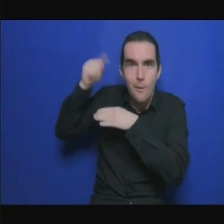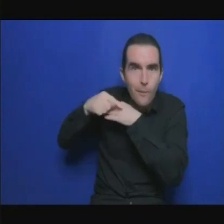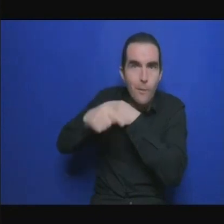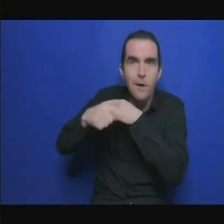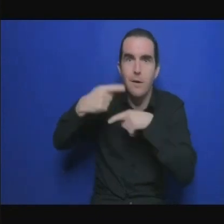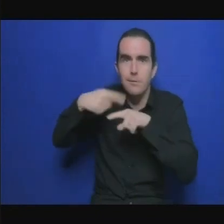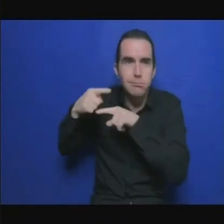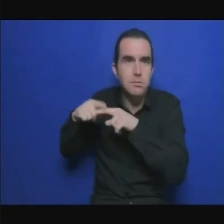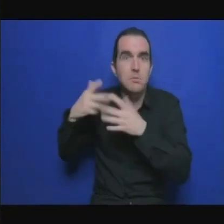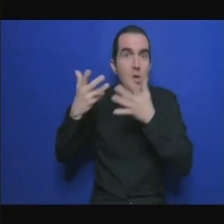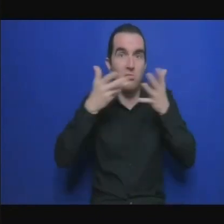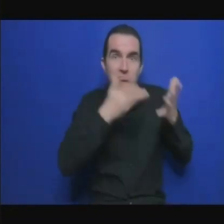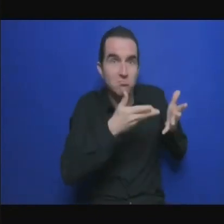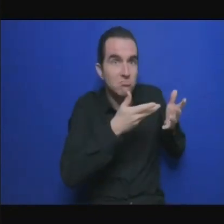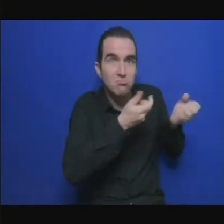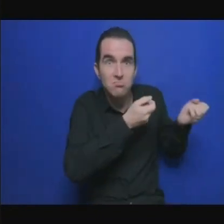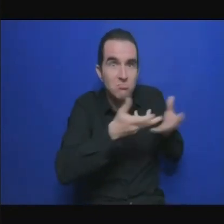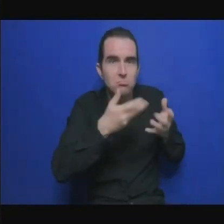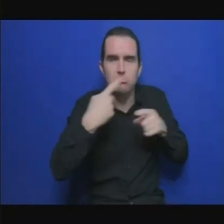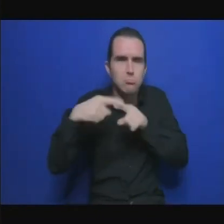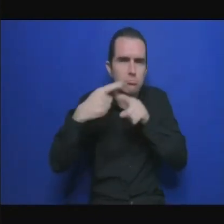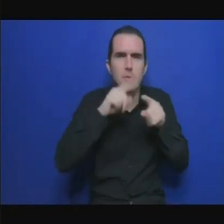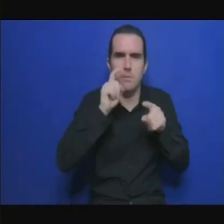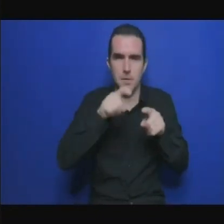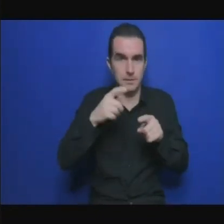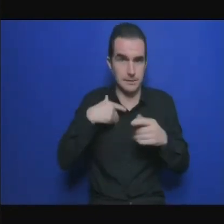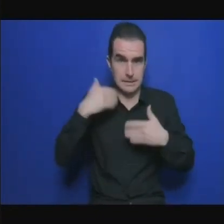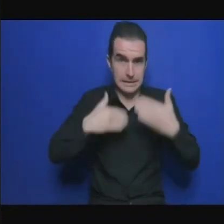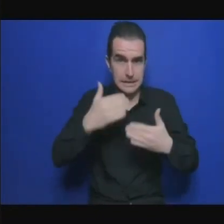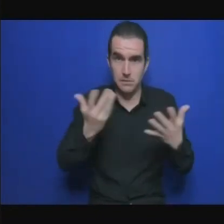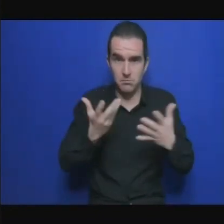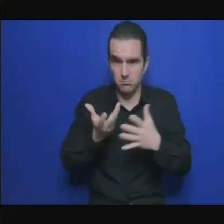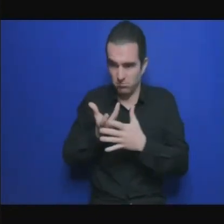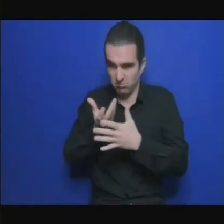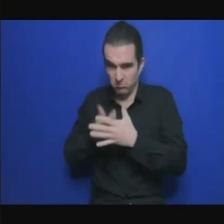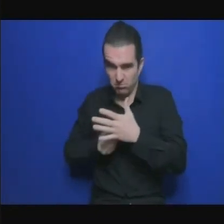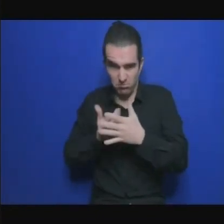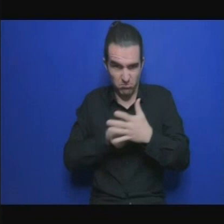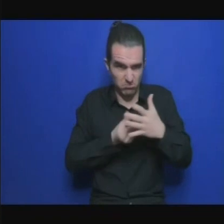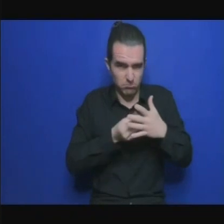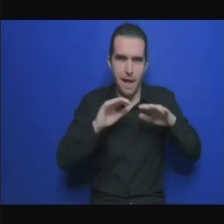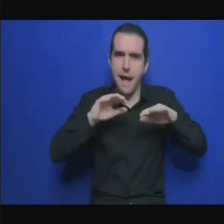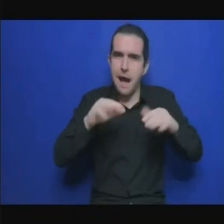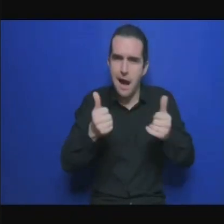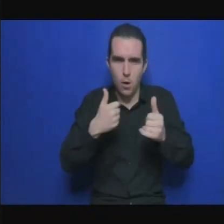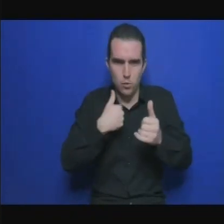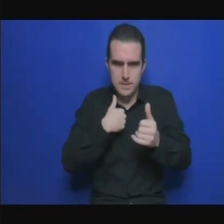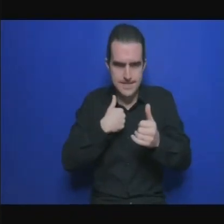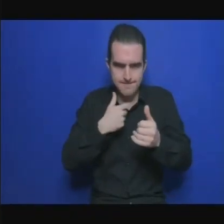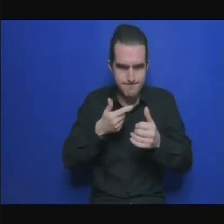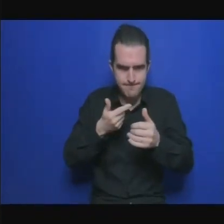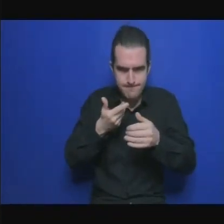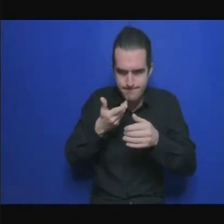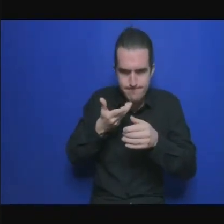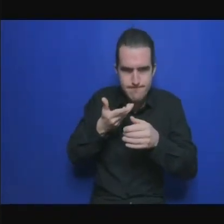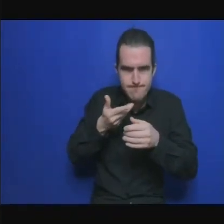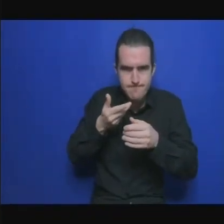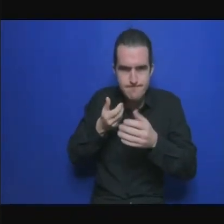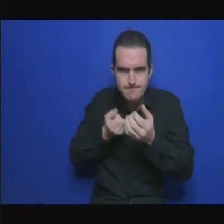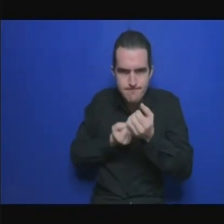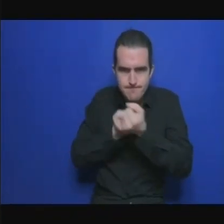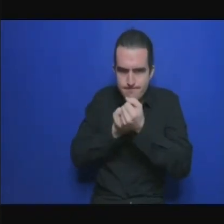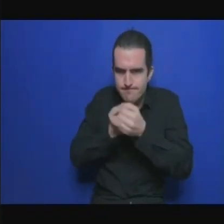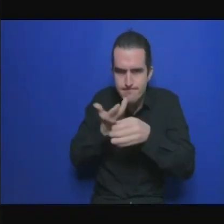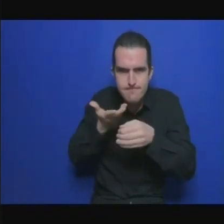il faut que certaines choses se fassent en Afrique est-ce que l'on veut attirer une société